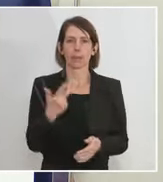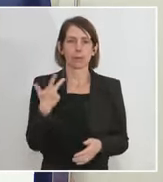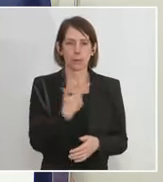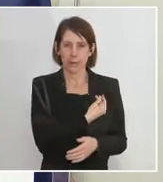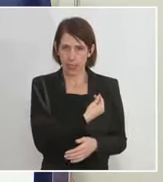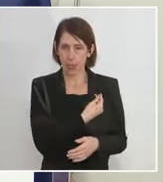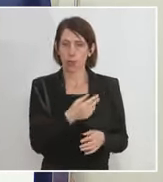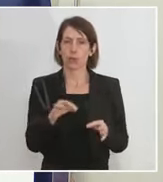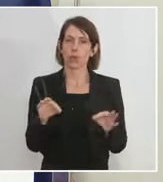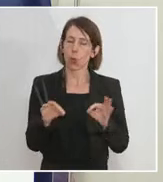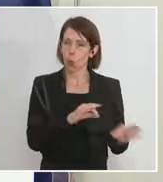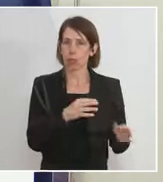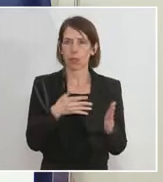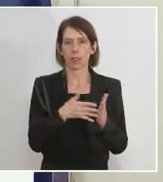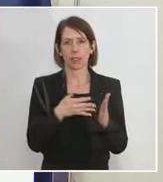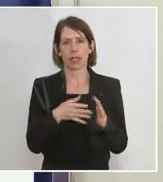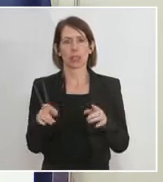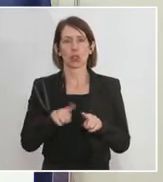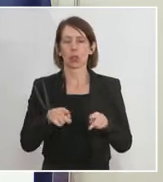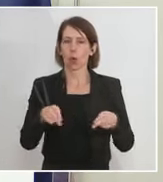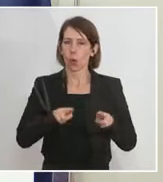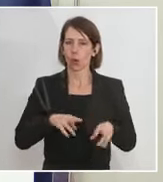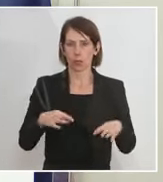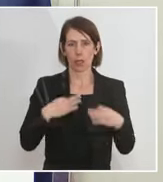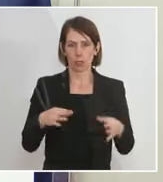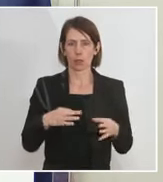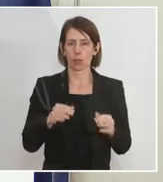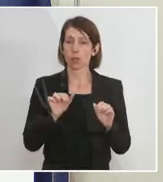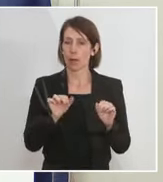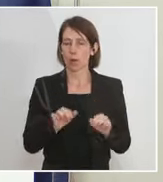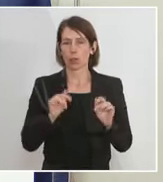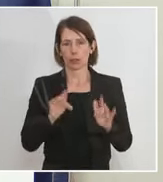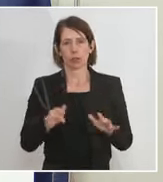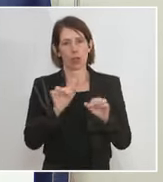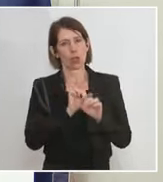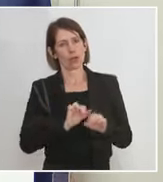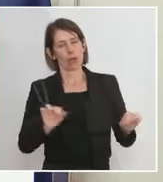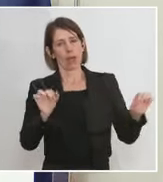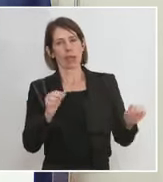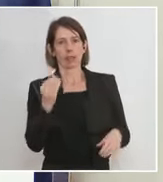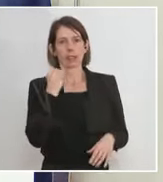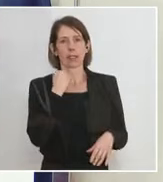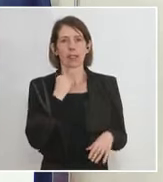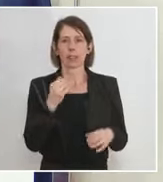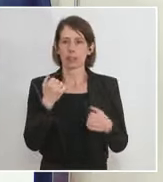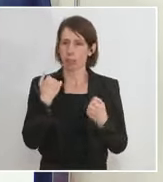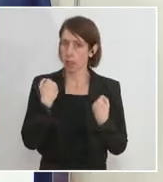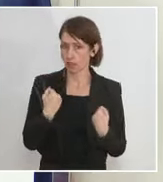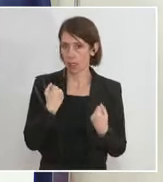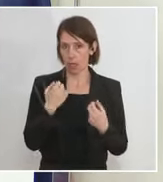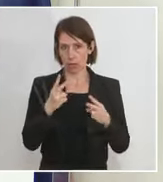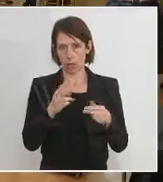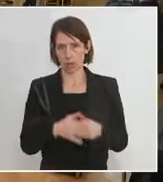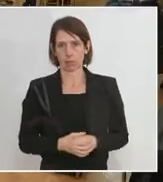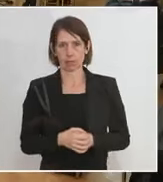eben geimpfter die Möglichkeit hat, nicht nur Freiheiten zu genießen, sondern auch Freiheiten sicher zu genießen.